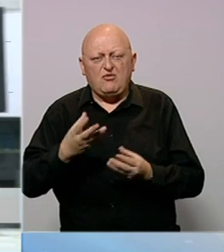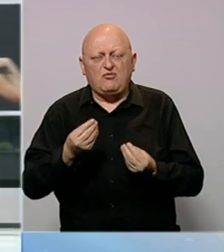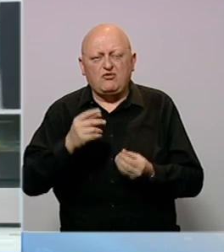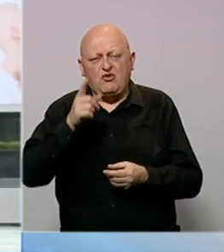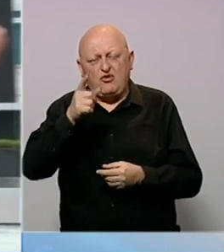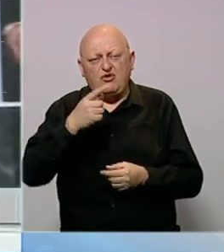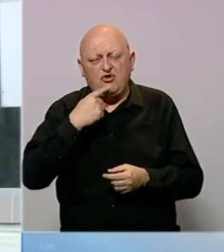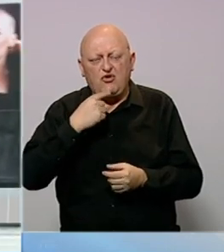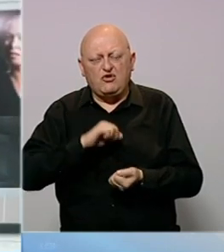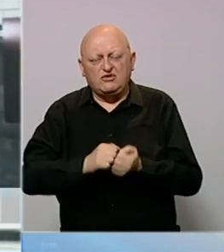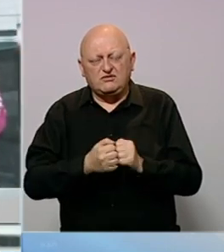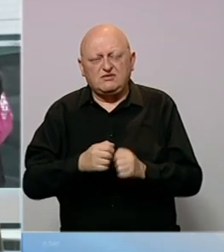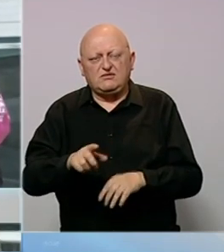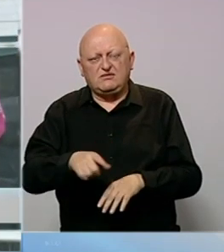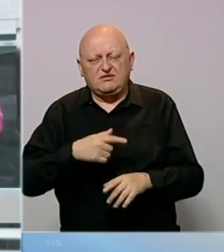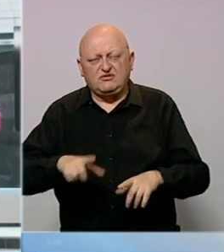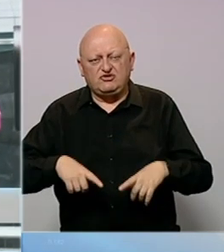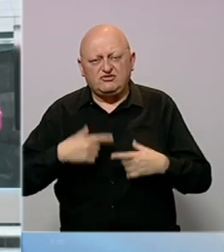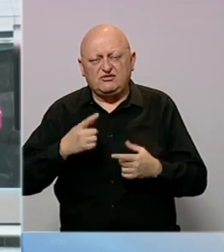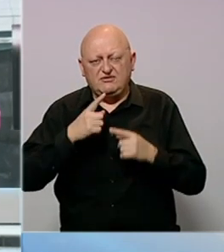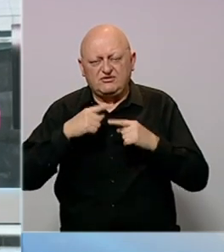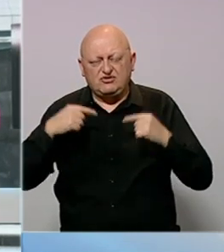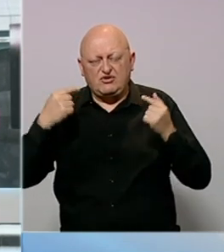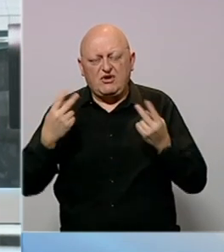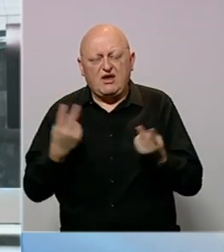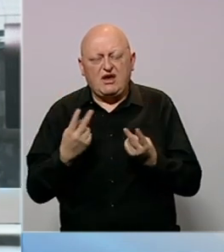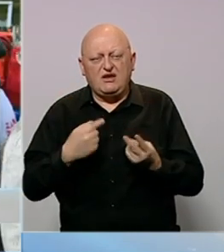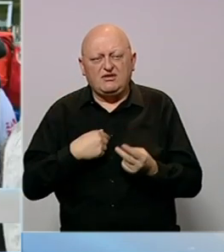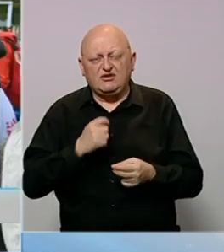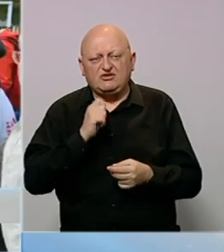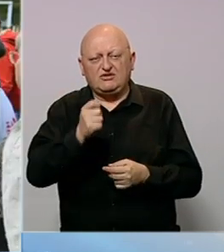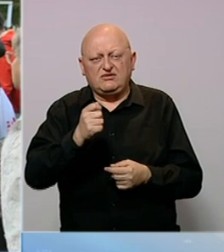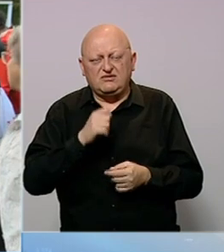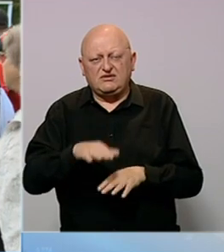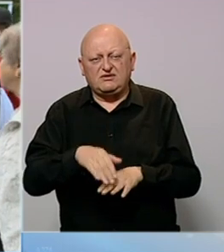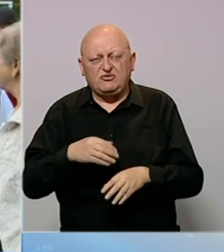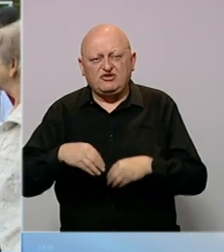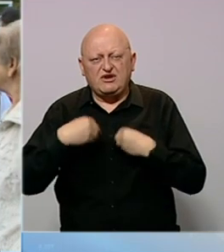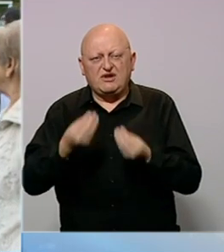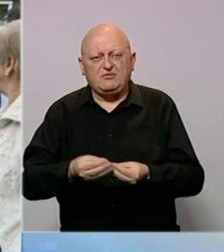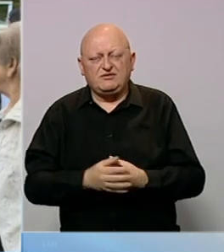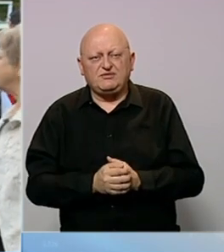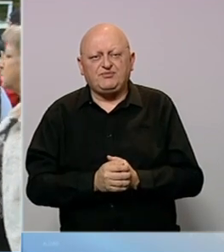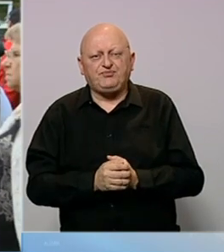mnogo i onih koje se izbore i nastave da žive sa osmijehom, baš kao i naša sagovornica sa početka priče.